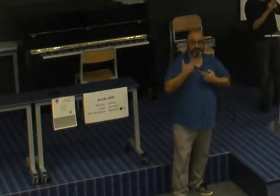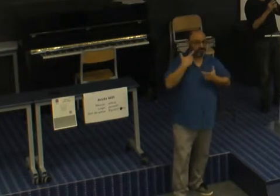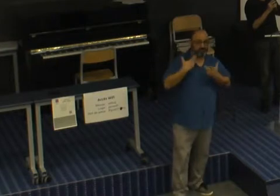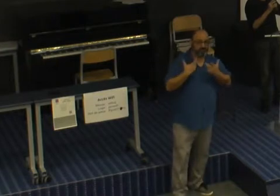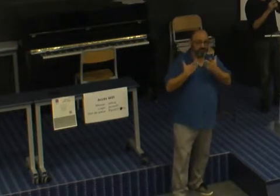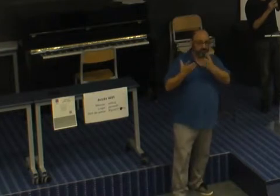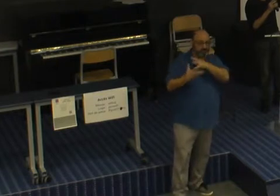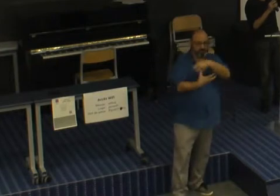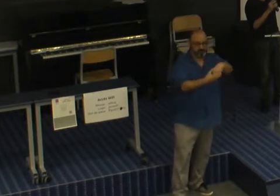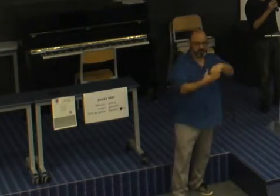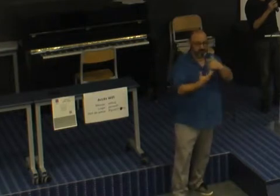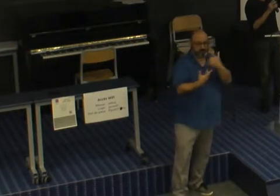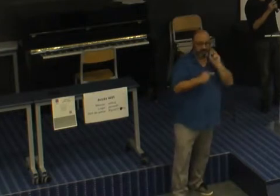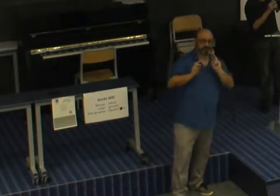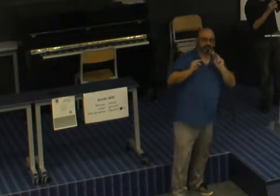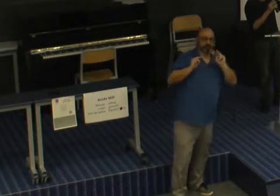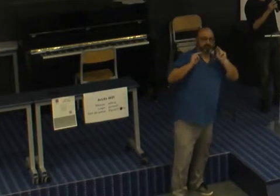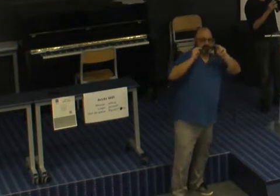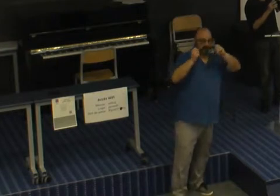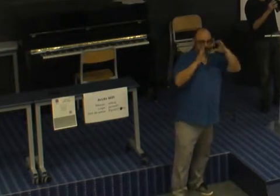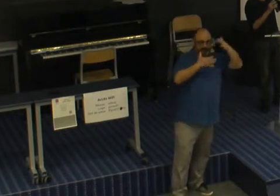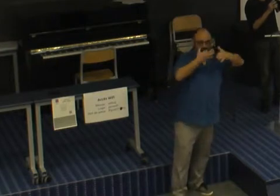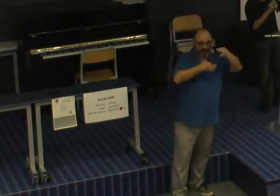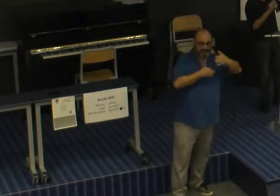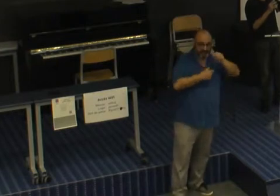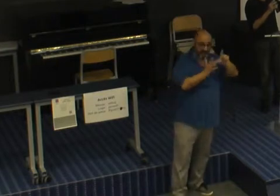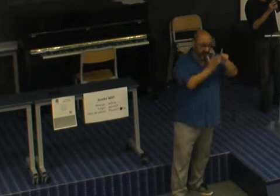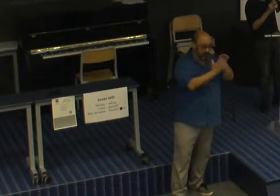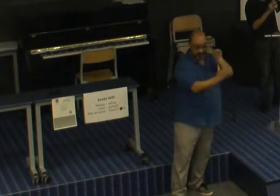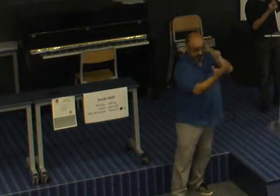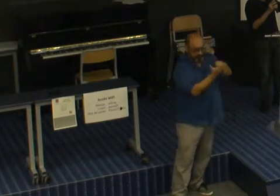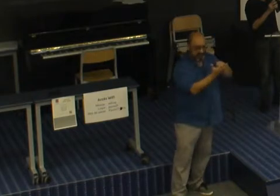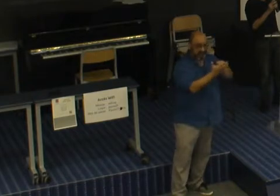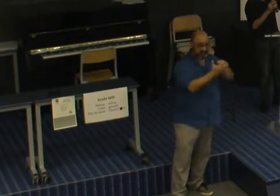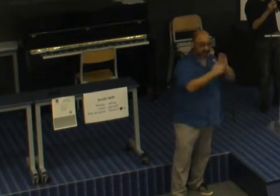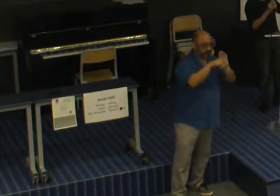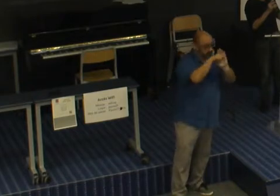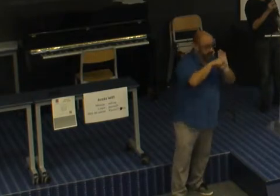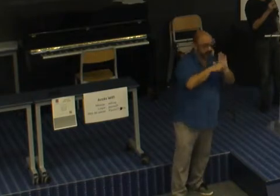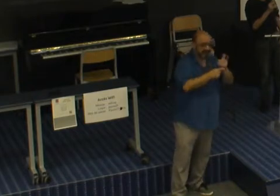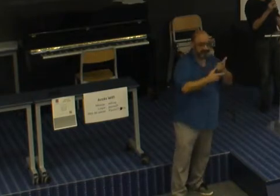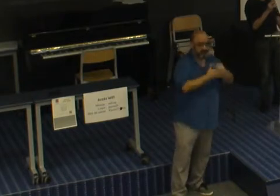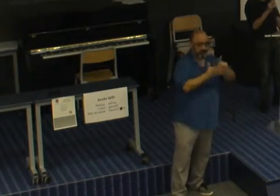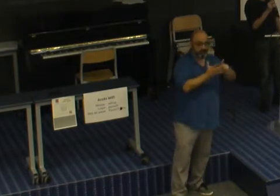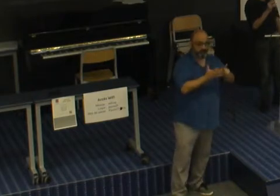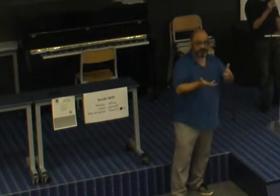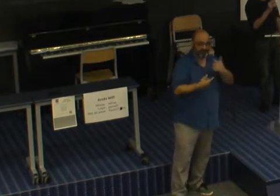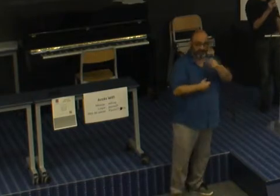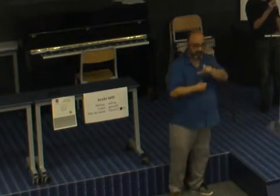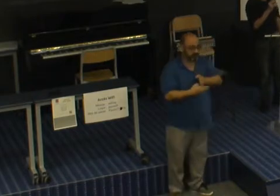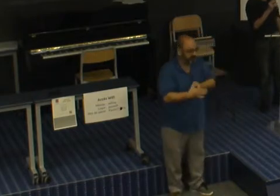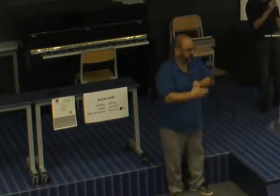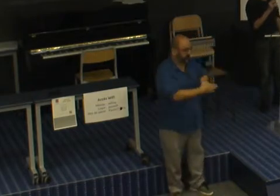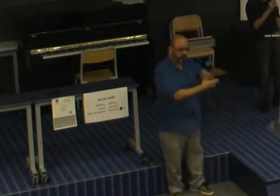les législateurs ont intégré dans la loi. Ça veut dire des difficultés au quotidien, parce que vous